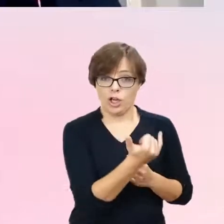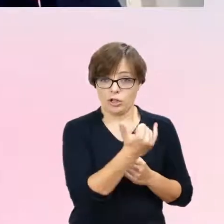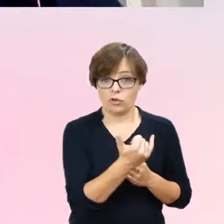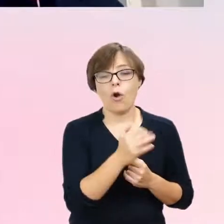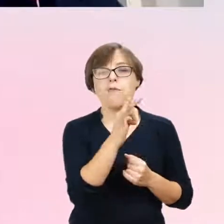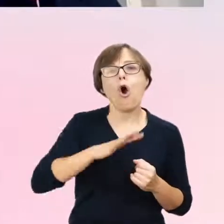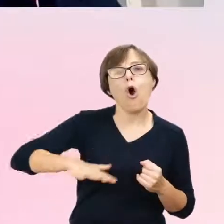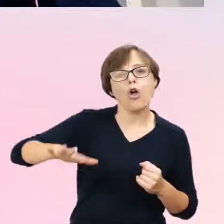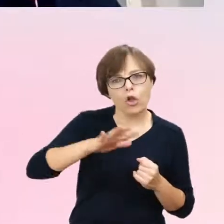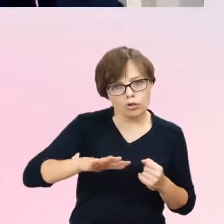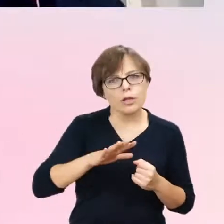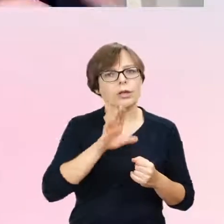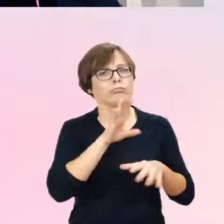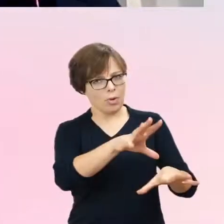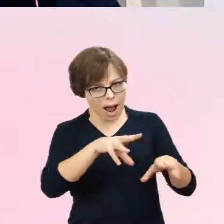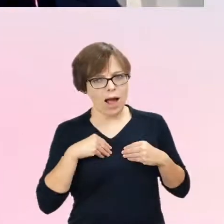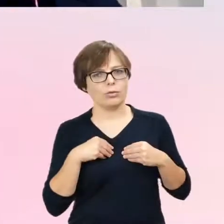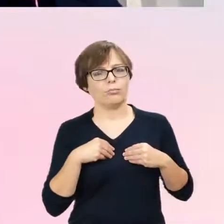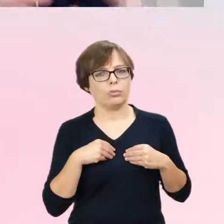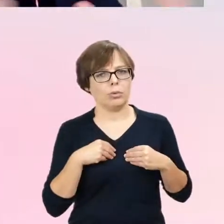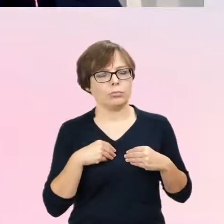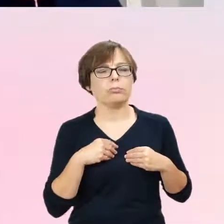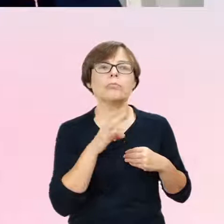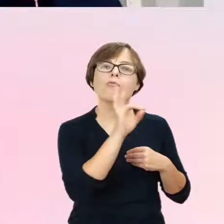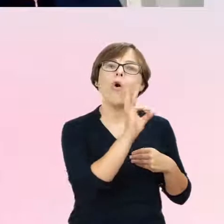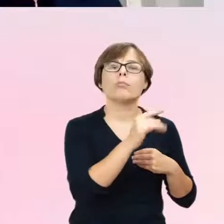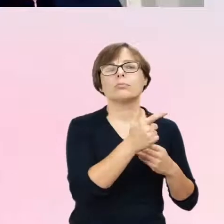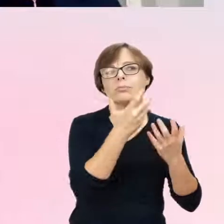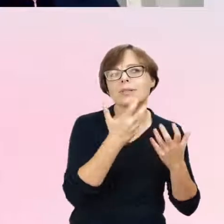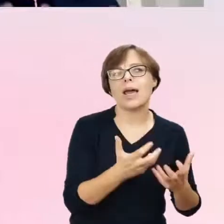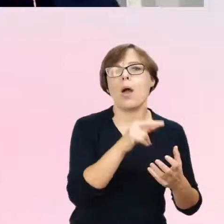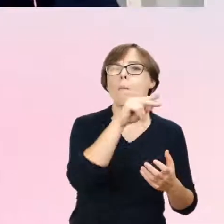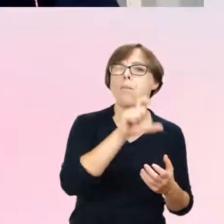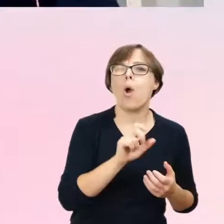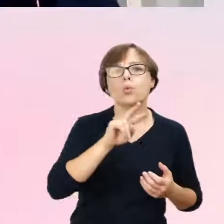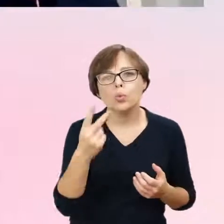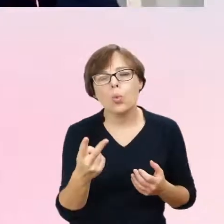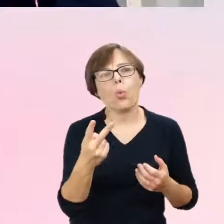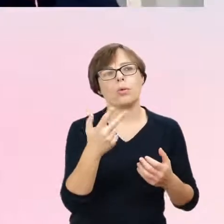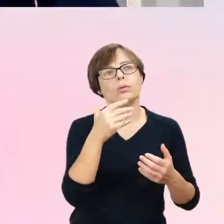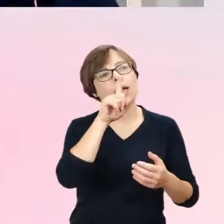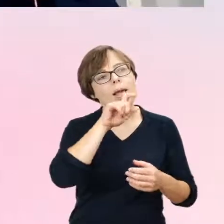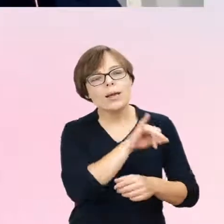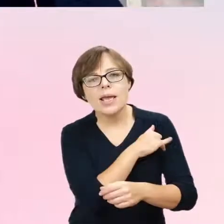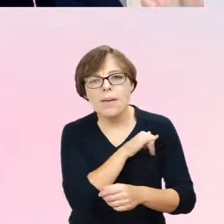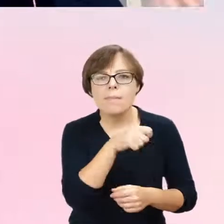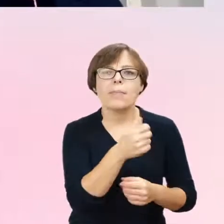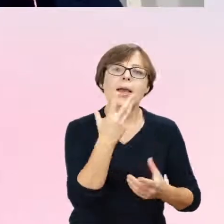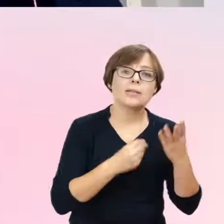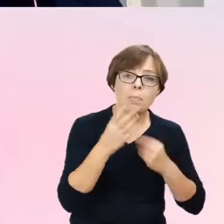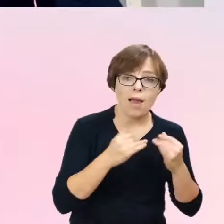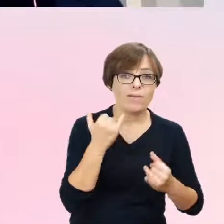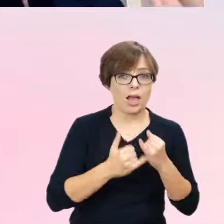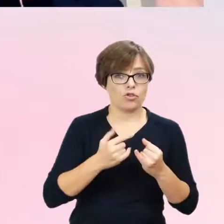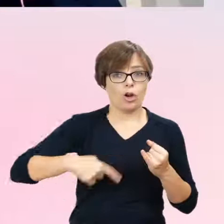przyjęło te wszystkie oczekiwania dziecka i zaadresowało tę potrzebę tranzycji społecznej, na ile